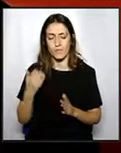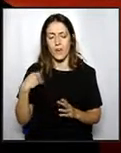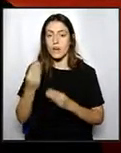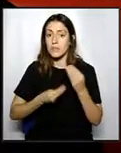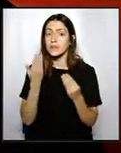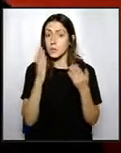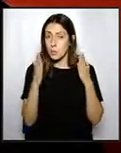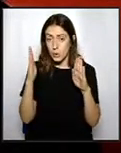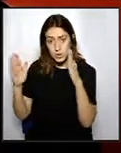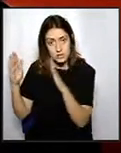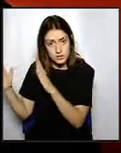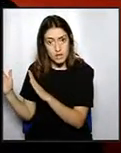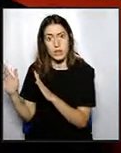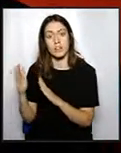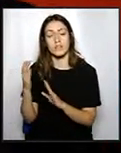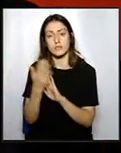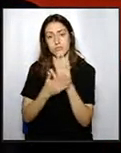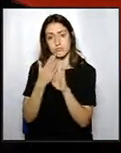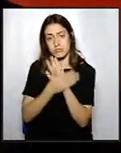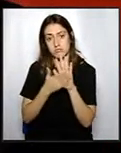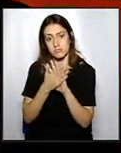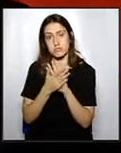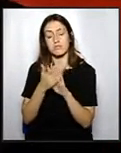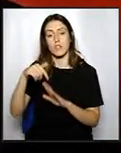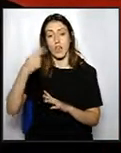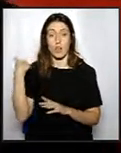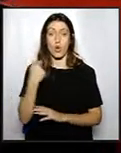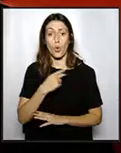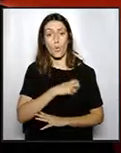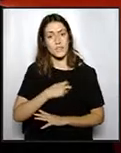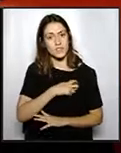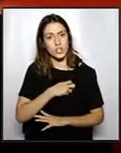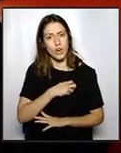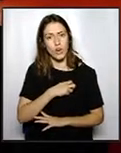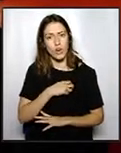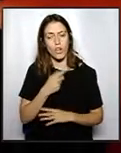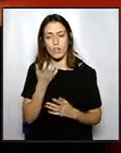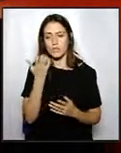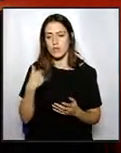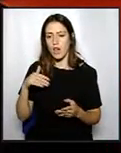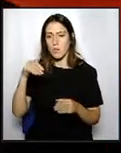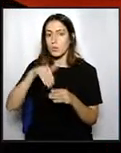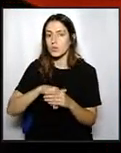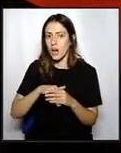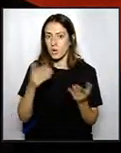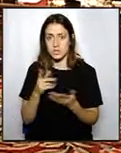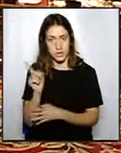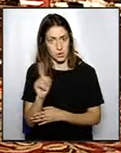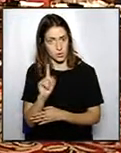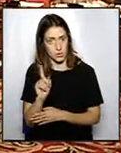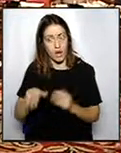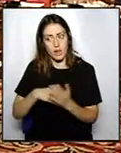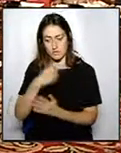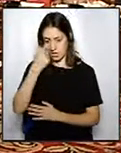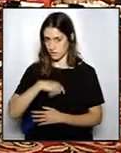proposta, es va posar aquesta proposta a la comissió, inclús ni es via votar l'urgència, perquè va entrar per l'urgència, va ser un servidor que vaig dir